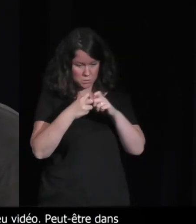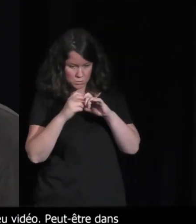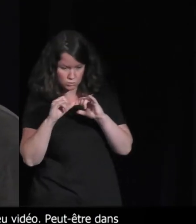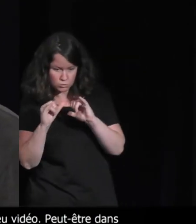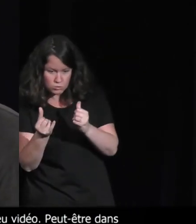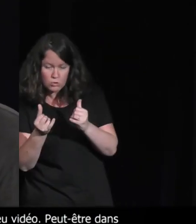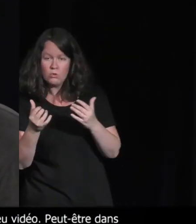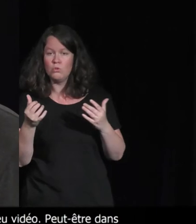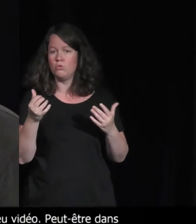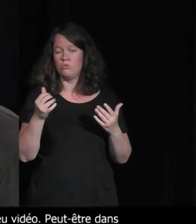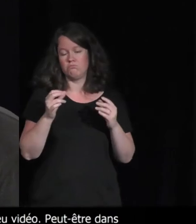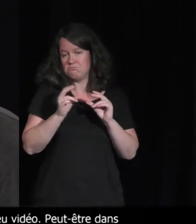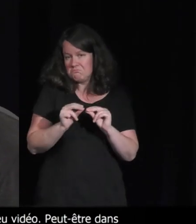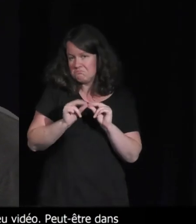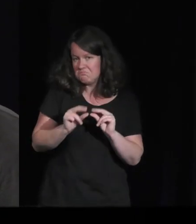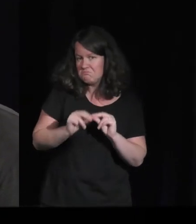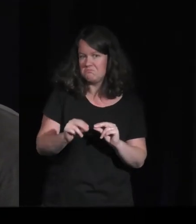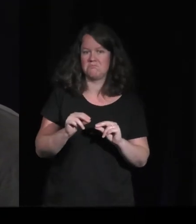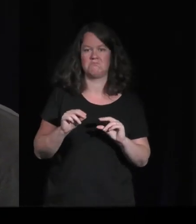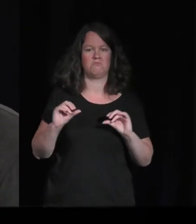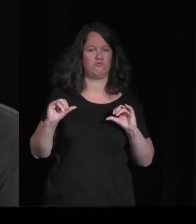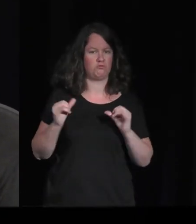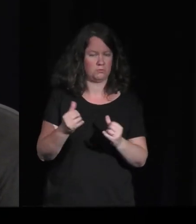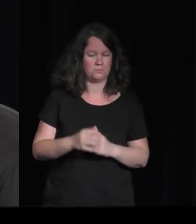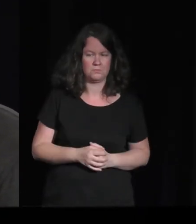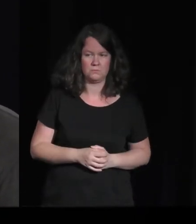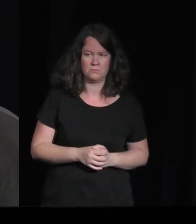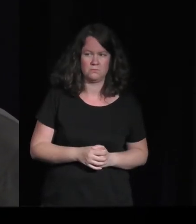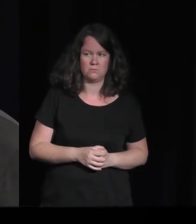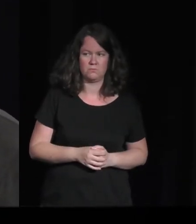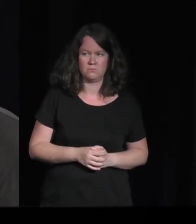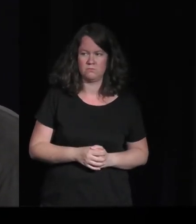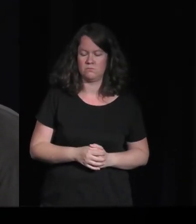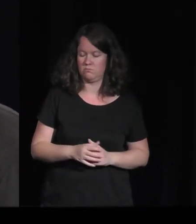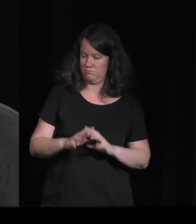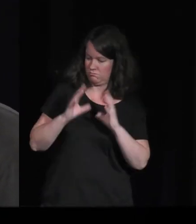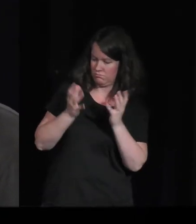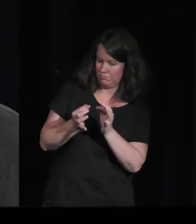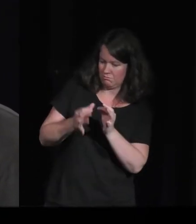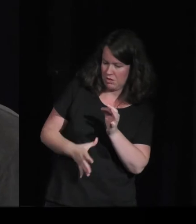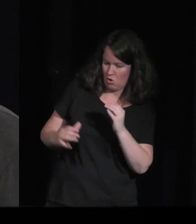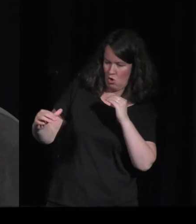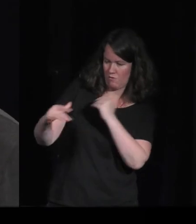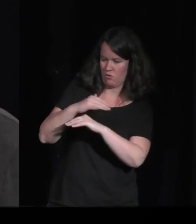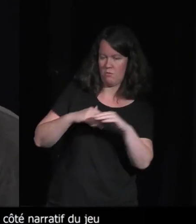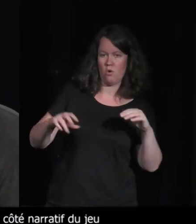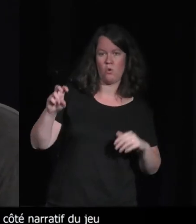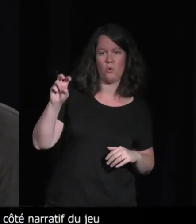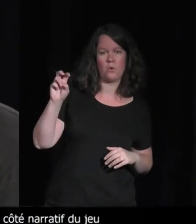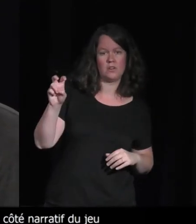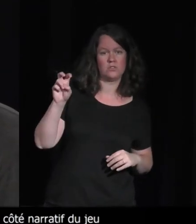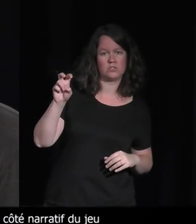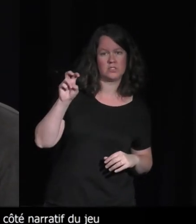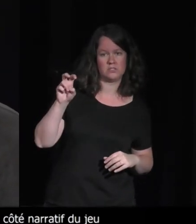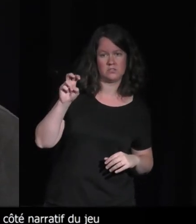un peu la narration, enfin le côté narratif du jeu vidéo, est-ce que là, ce bilan environnemental est identique ?'est